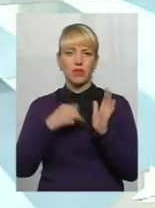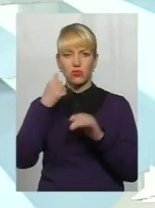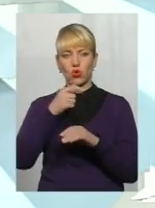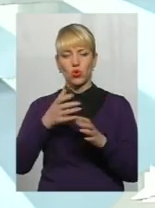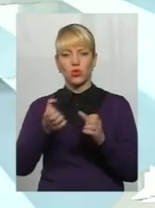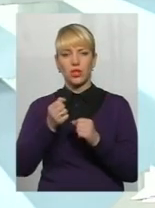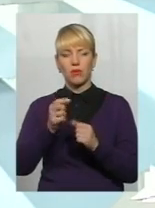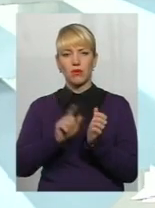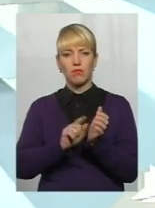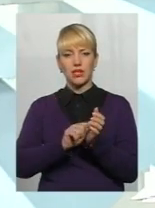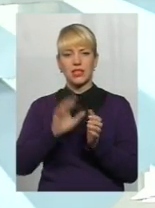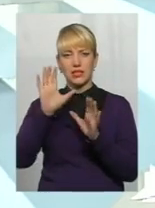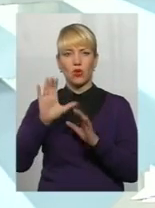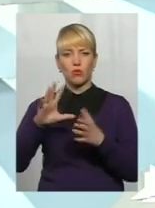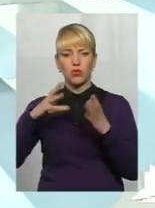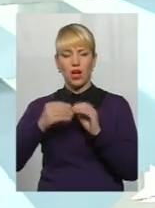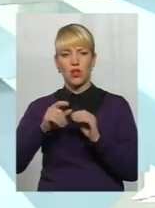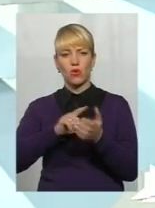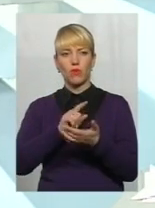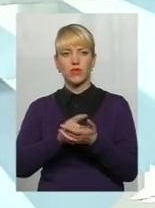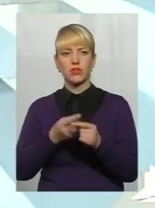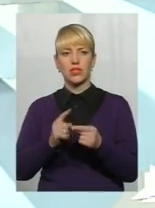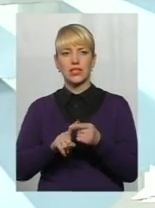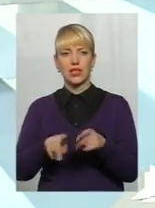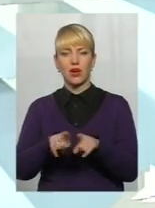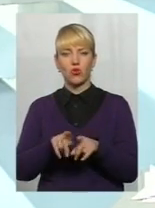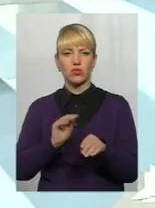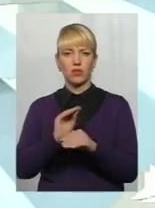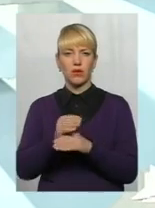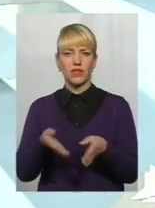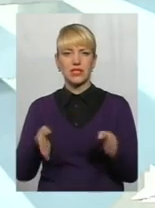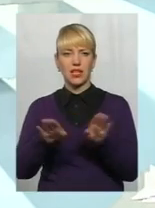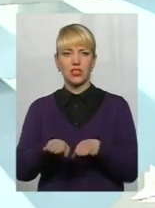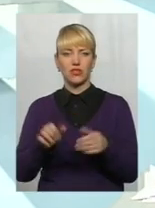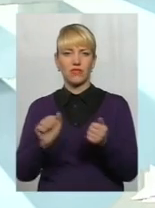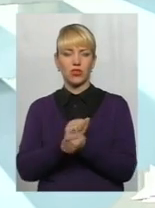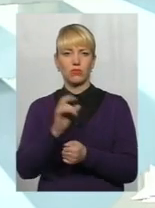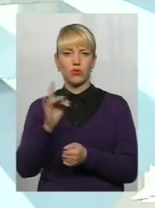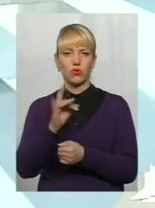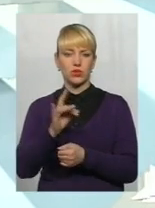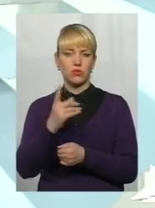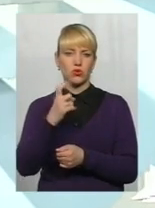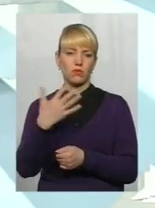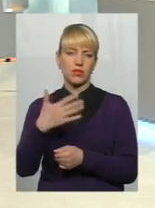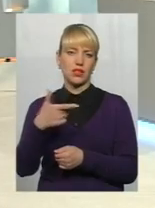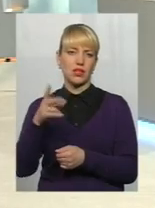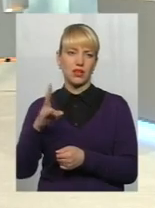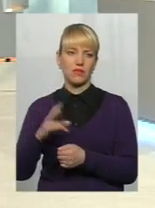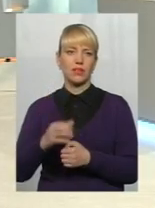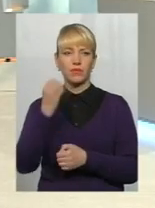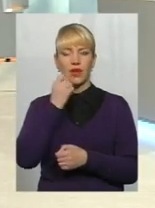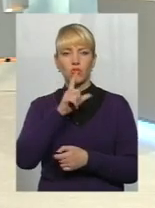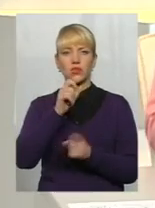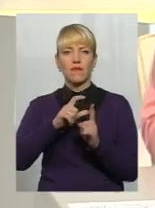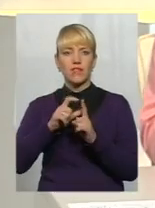пенсію по закону про загальне обов'язкове. Ця надбавка також залишилася в твердому розмірі 150 гривень. Дякую за